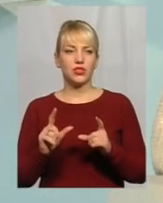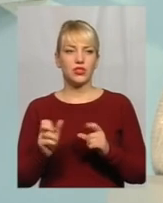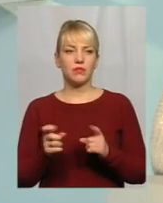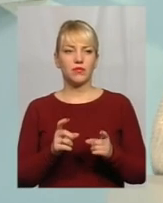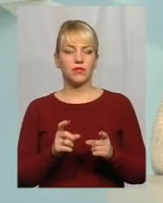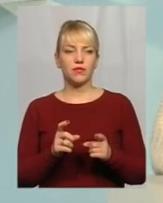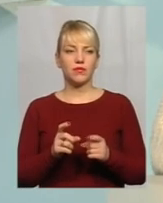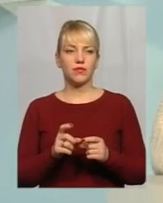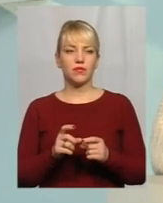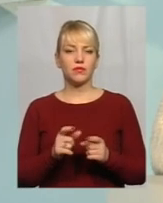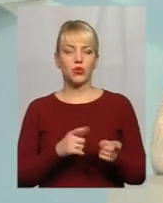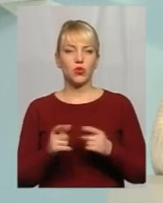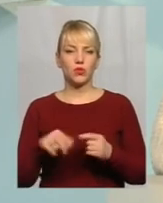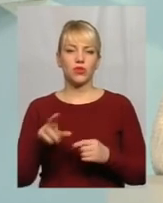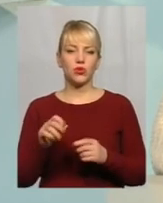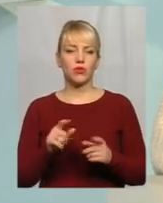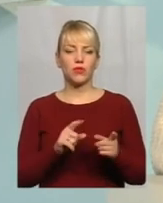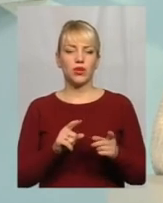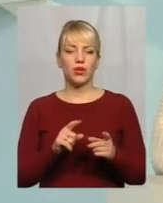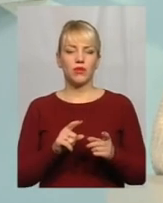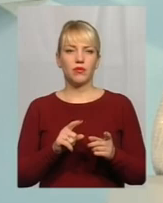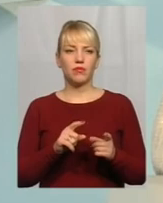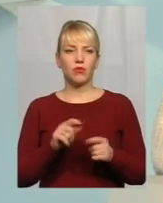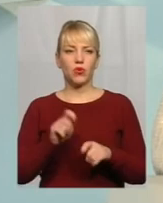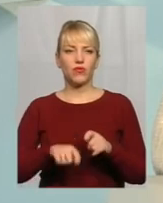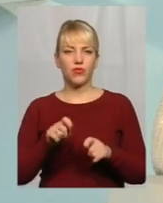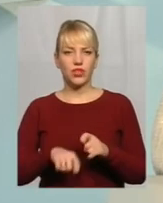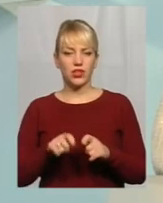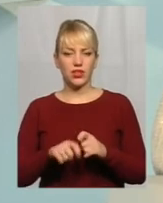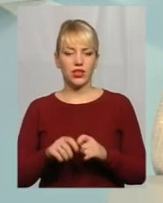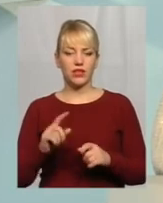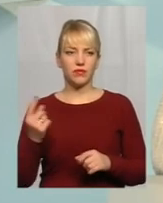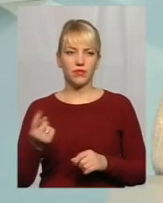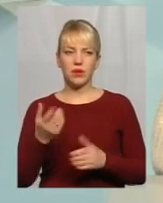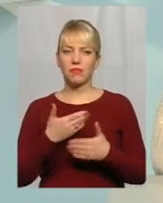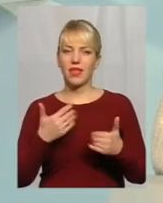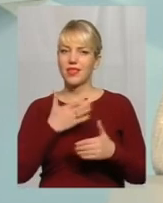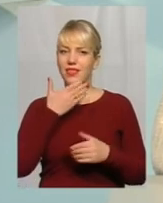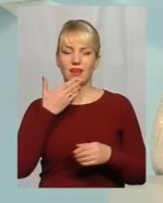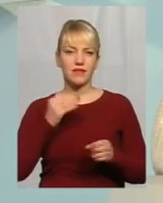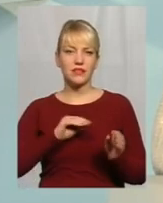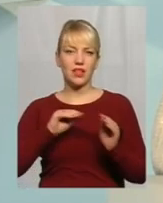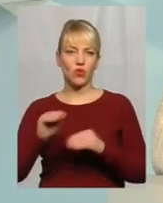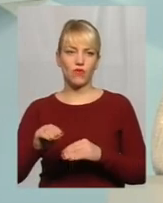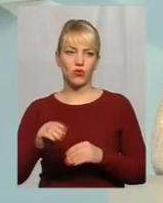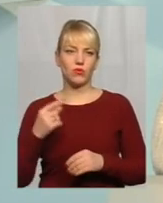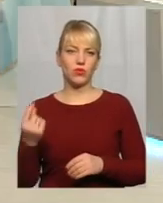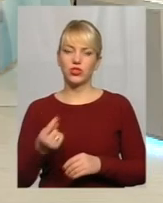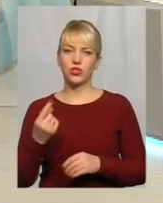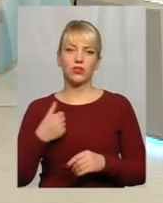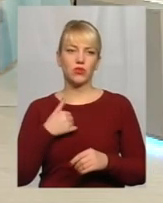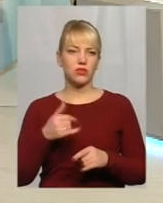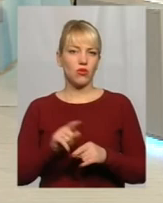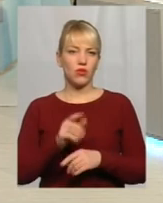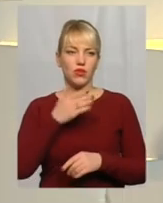періодичній повірці квартирних засобів обліку Ми не встановлюємо лічильники Немає ніяк